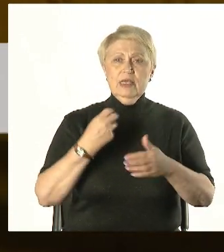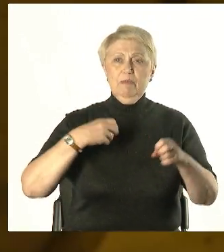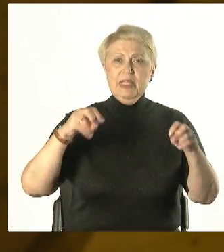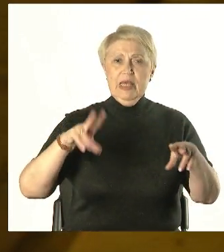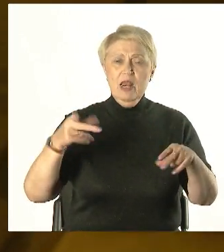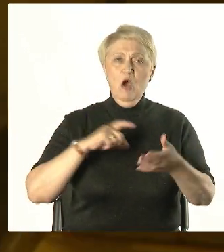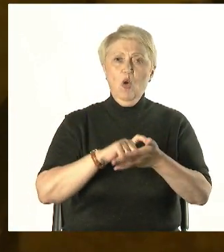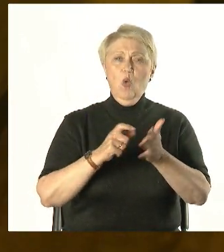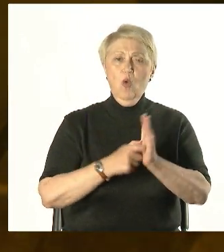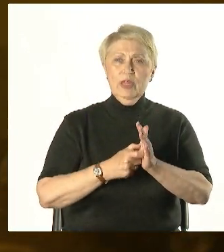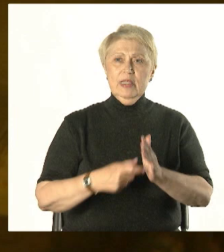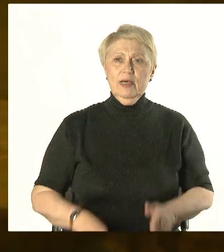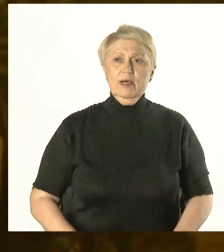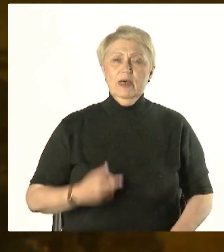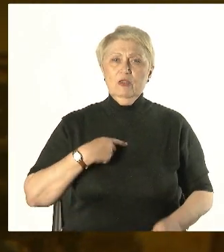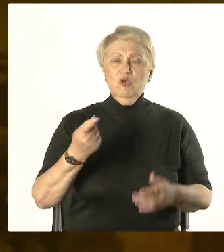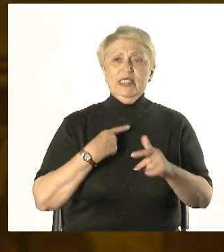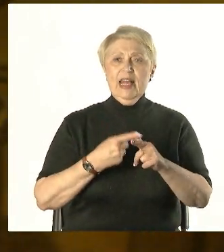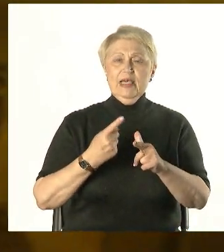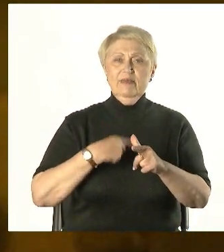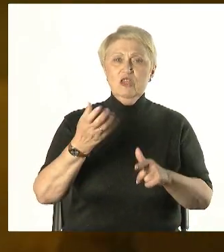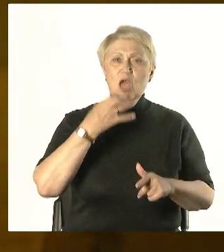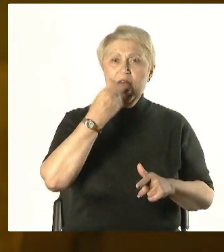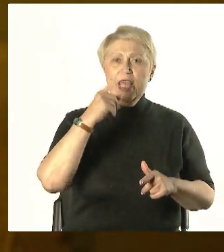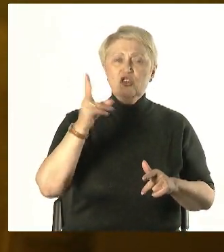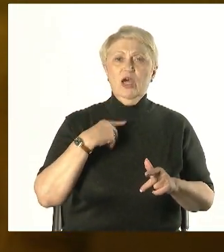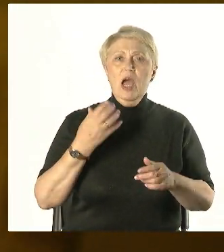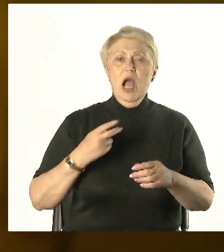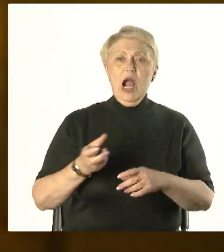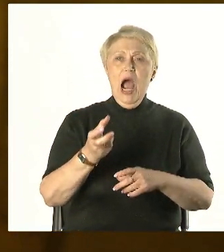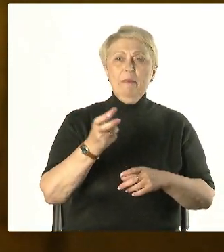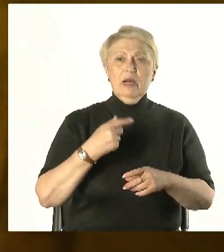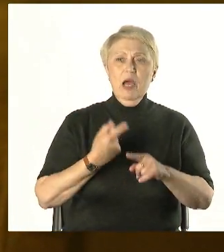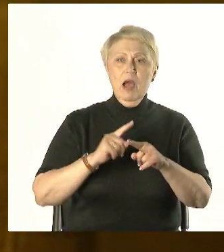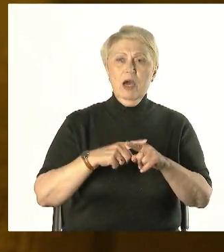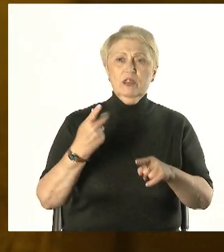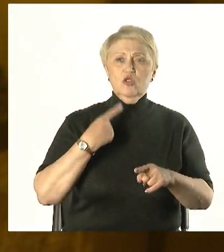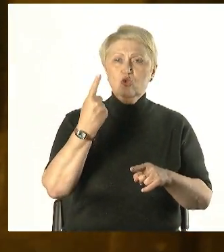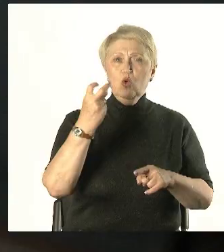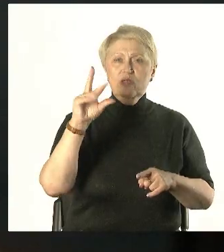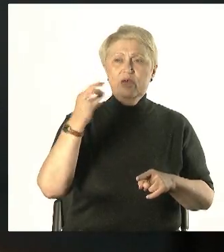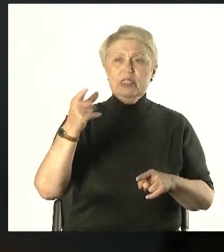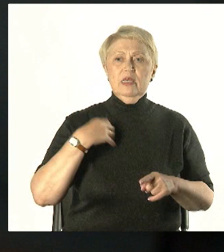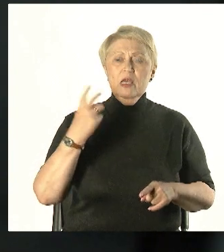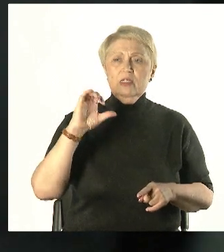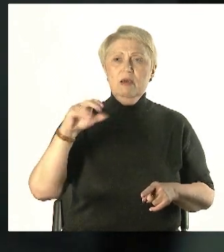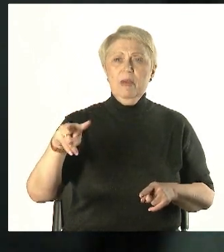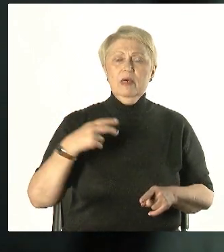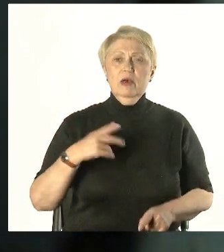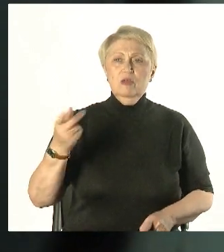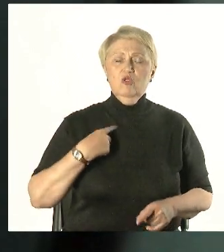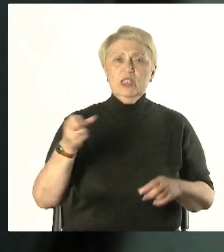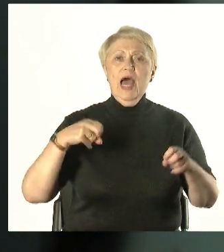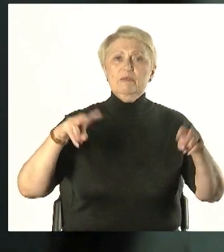разрядки. Здесь называют ее горячей камерой. Толщина бетонной стены 120 сантиметров. А за своими действиями специалист наблюдает